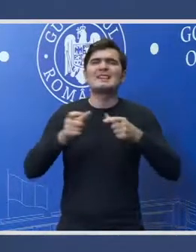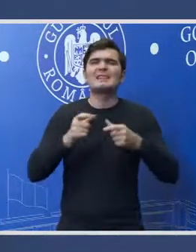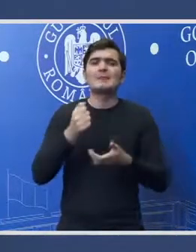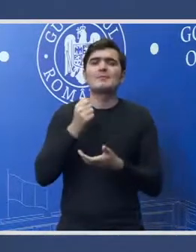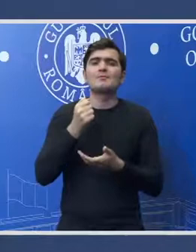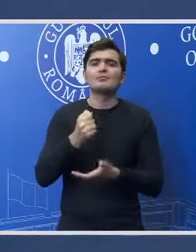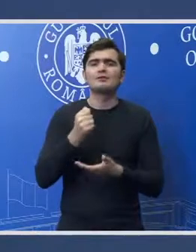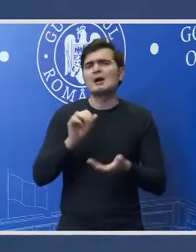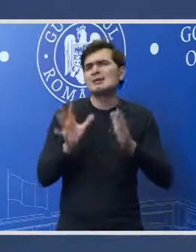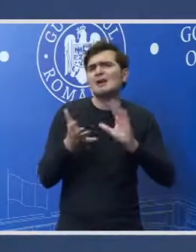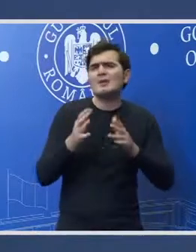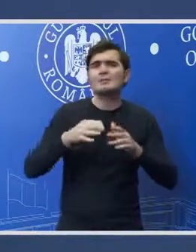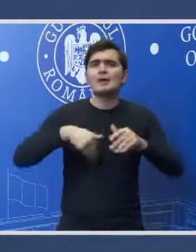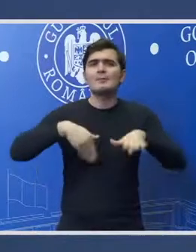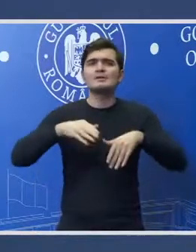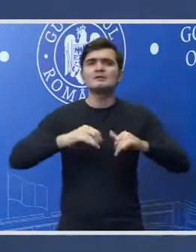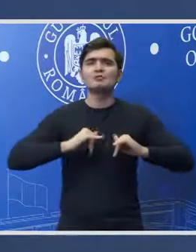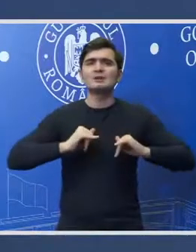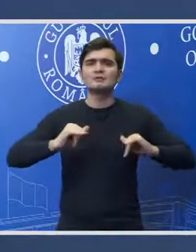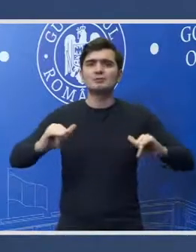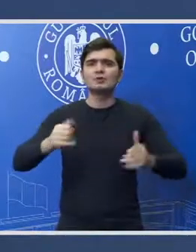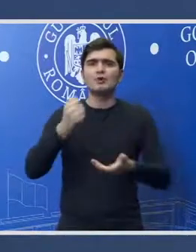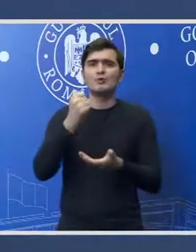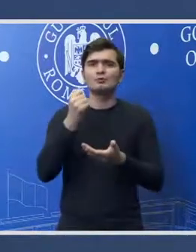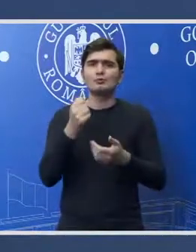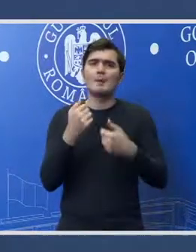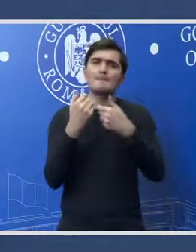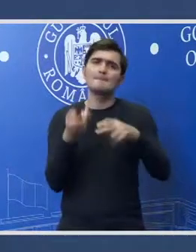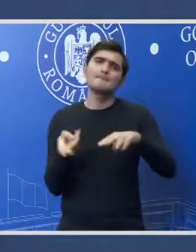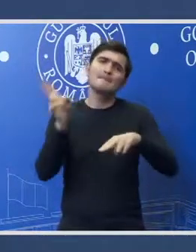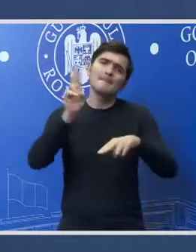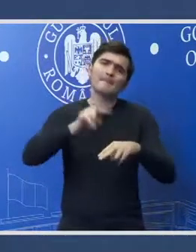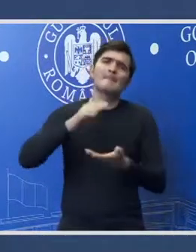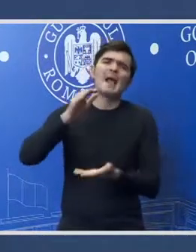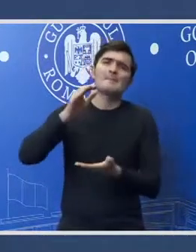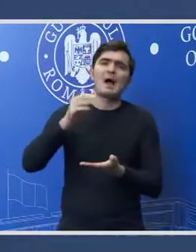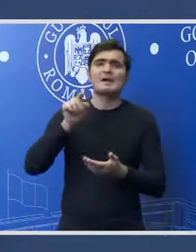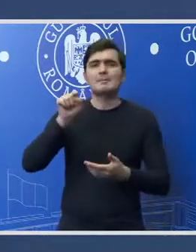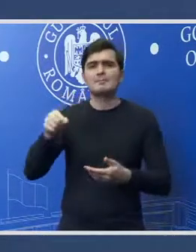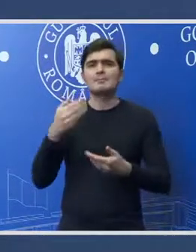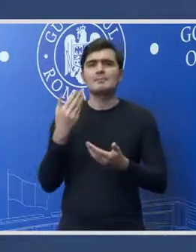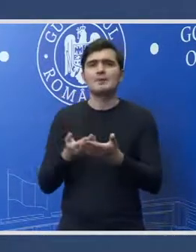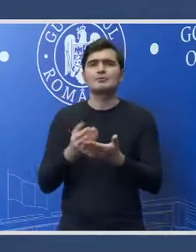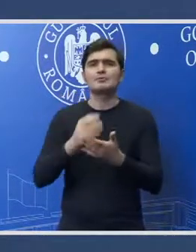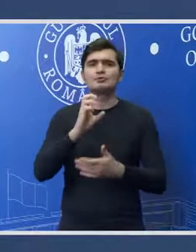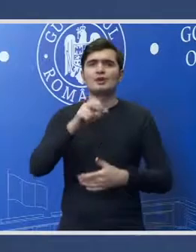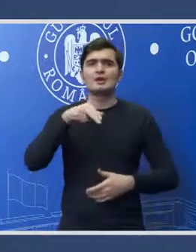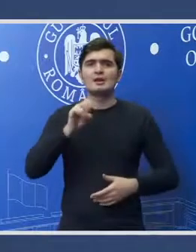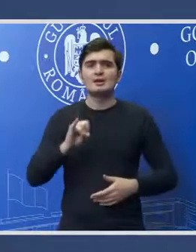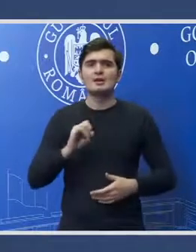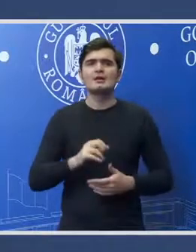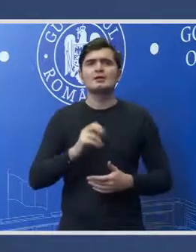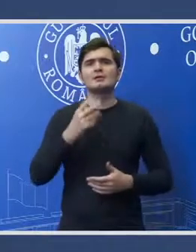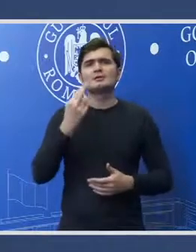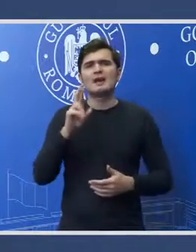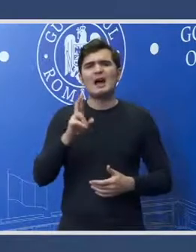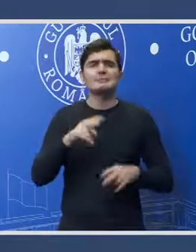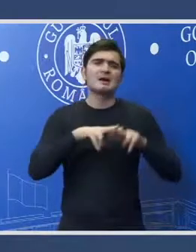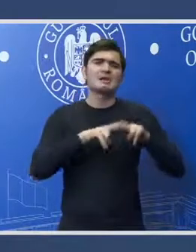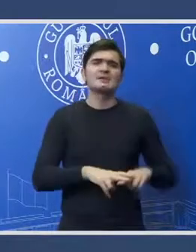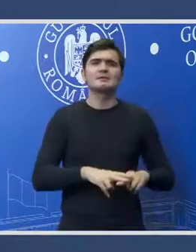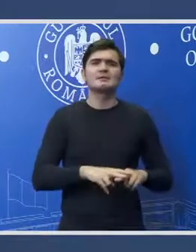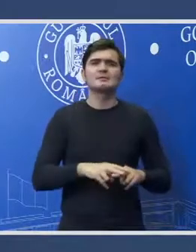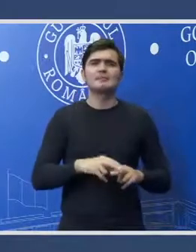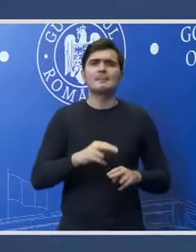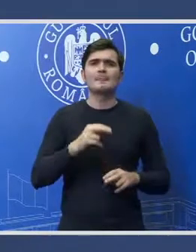la Ministerul Dezvoltării să fie o sumă alocată mai mare pentru la CNI și la PND-le, dar în rest e